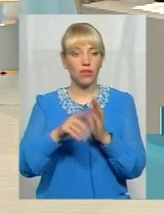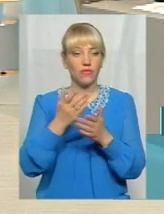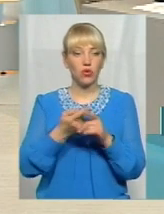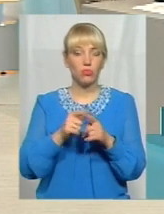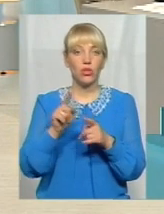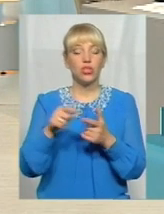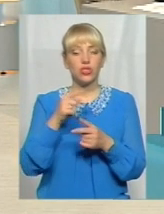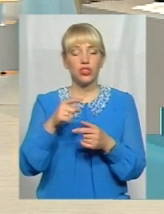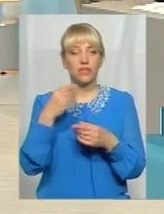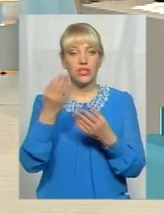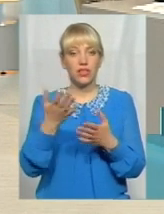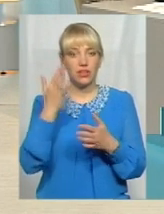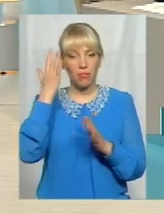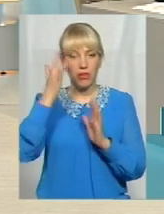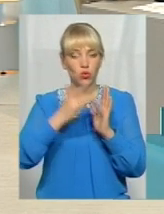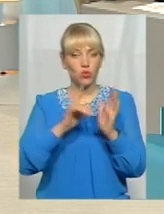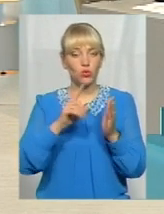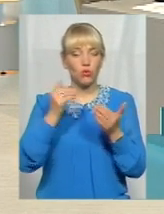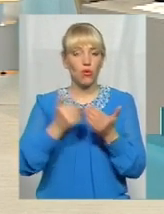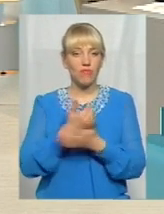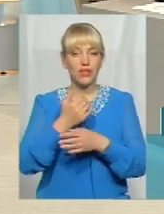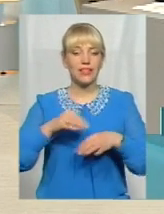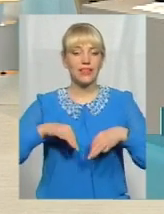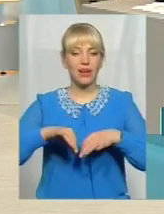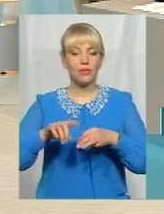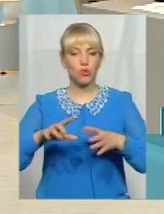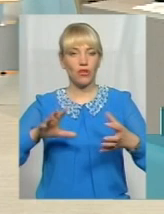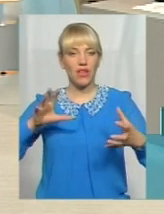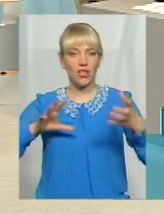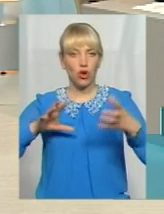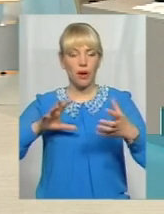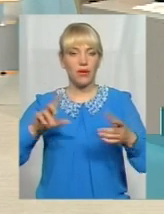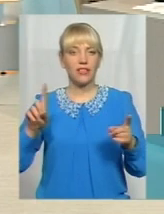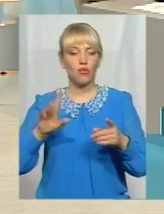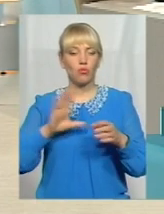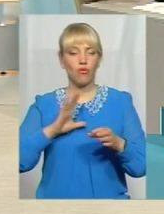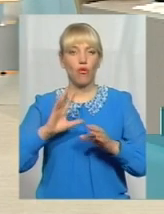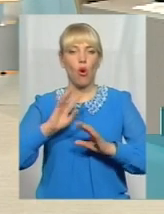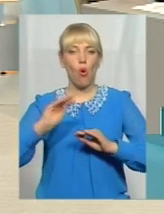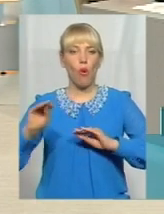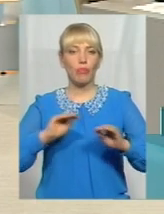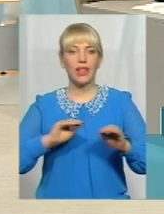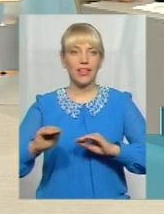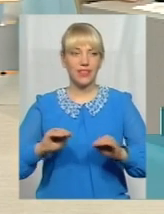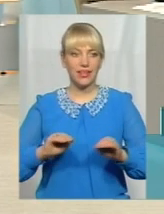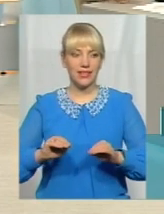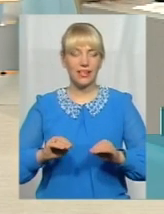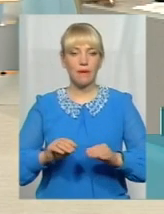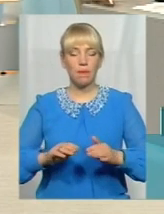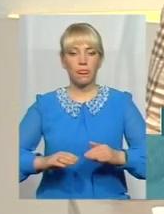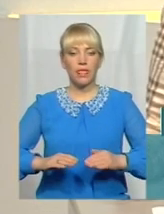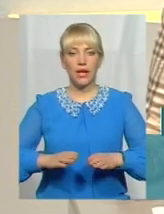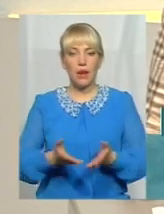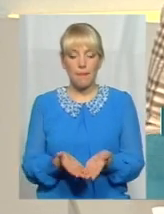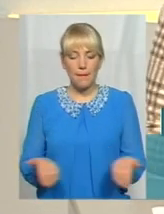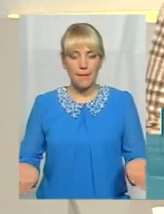чи ставити ви за бенту, щоб новий транспорт, який вийде великогабаритний, був обладнаний саме пандусом, доступний